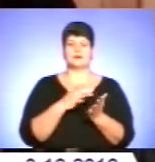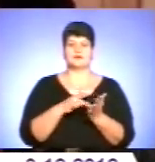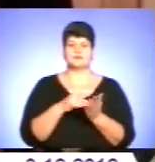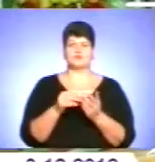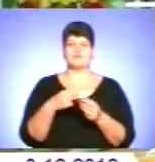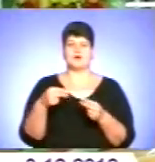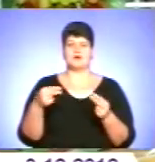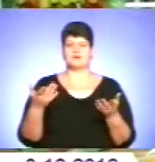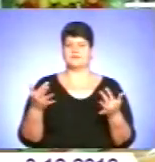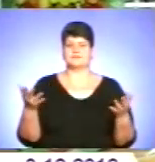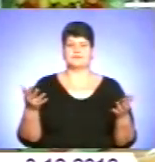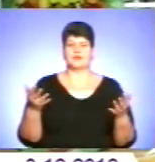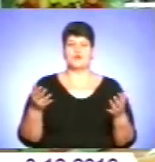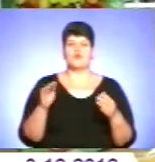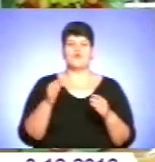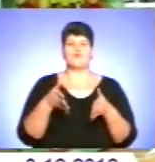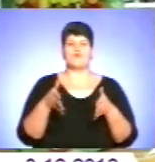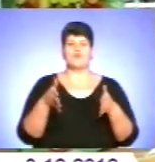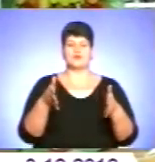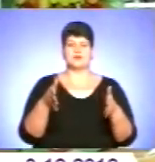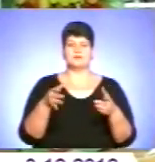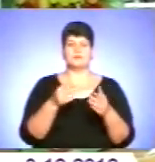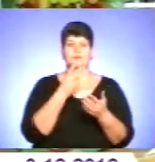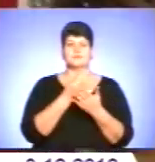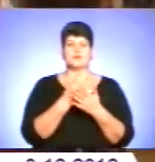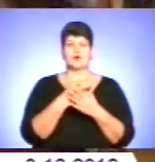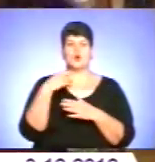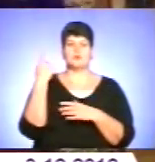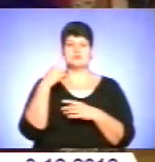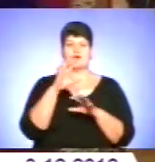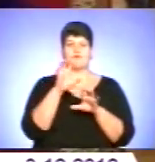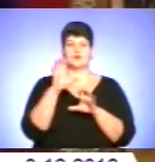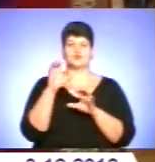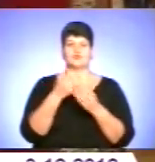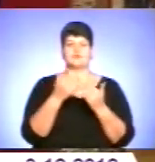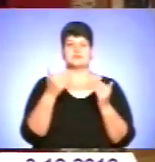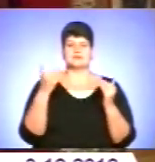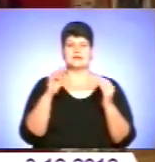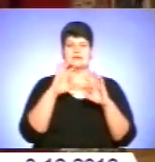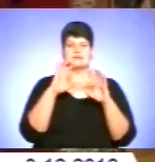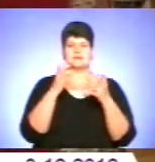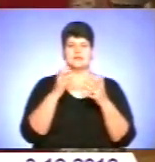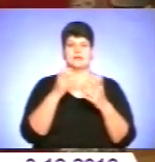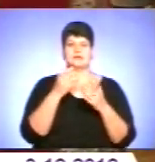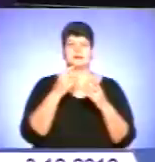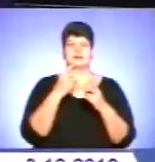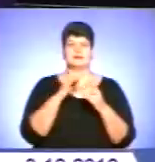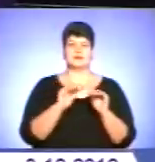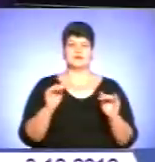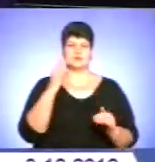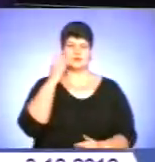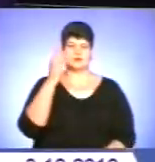все решту таке. У фуї обласної філармонії демонструвалася обласна готовиставка «Світ дитячої мрії».